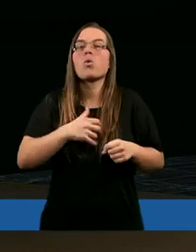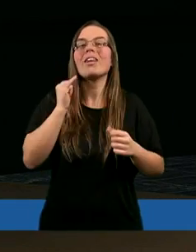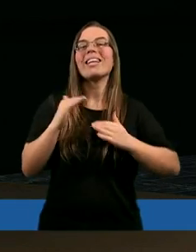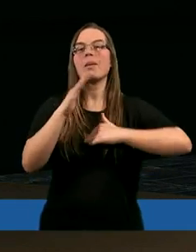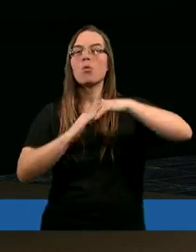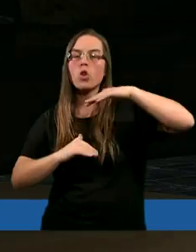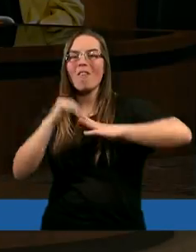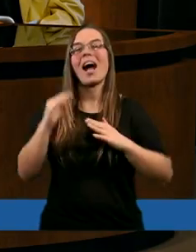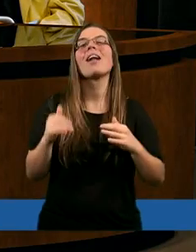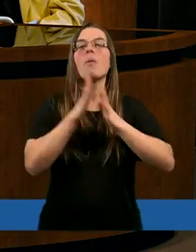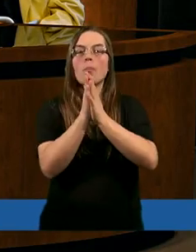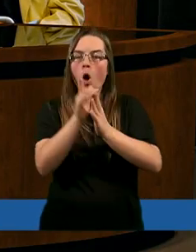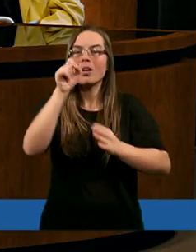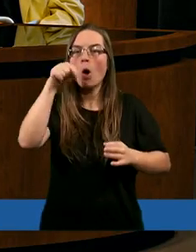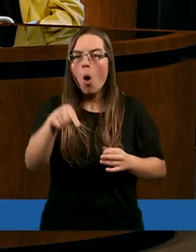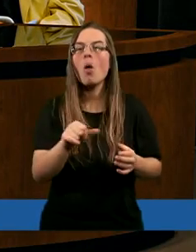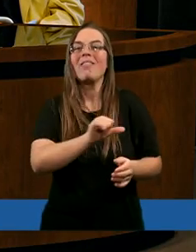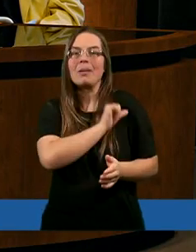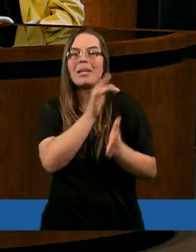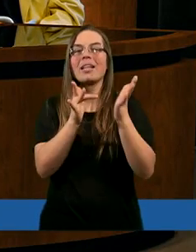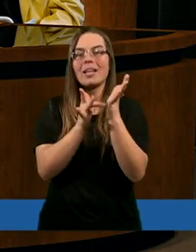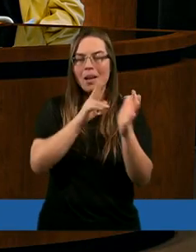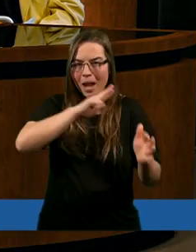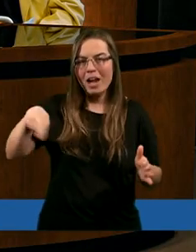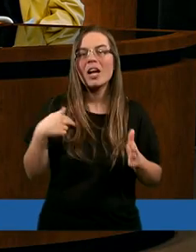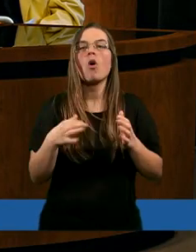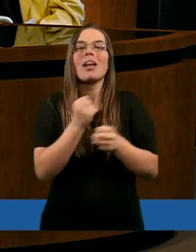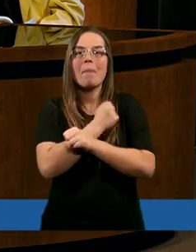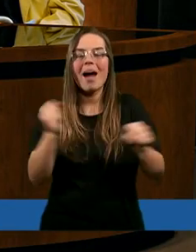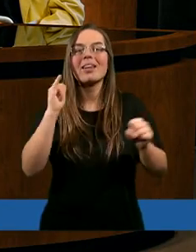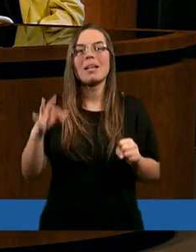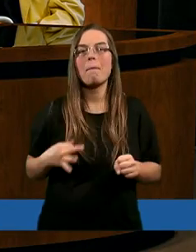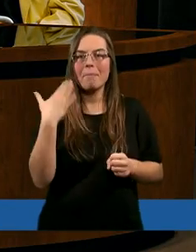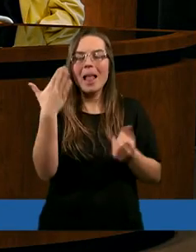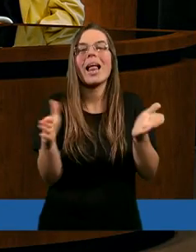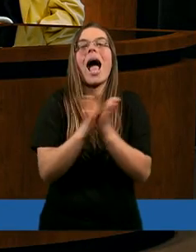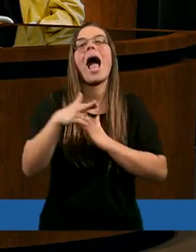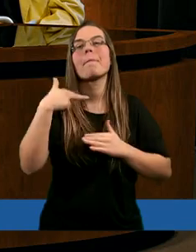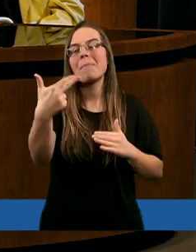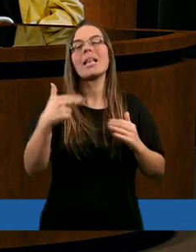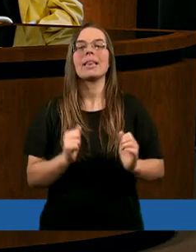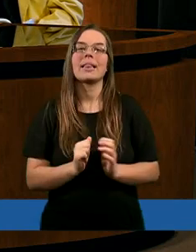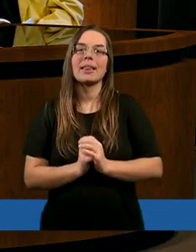zbudowani. A prosimy o to w imieniu Jezusa, naszego Zbawiciela i Pana. Amen.